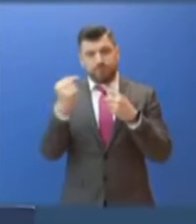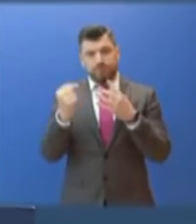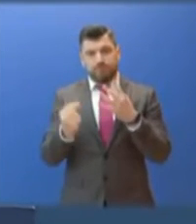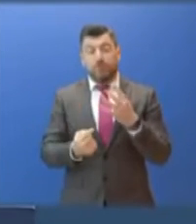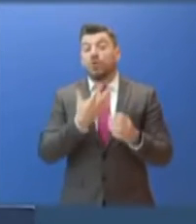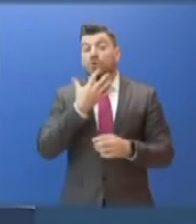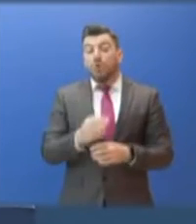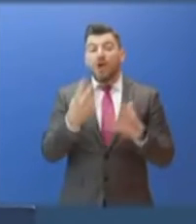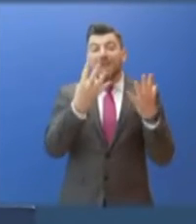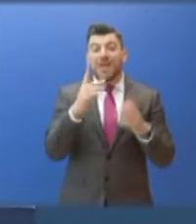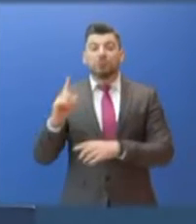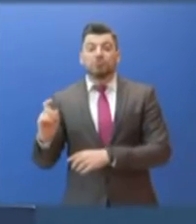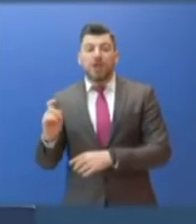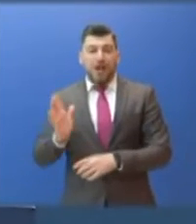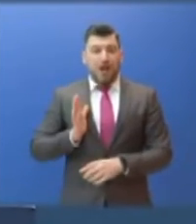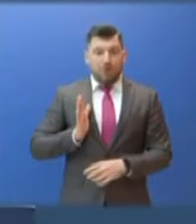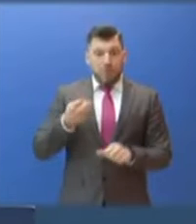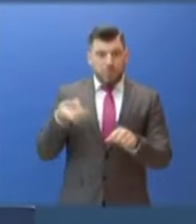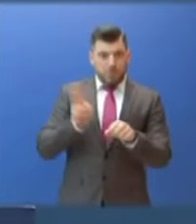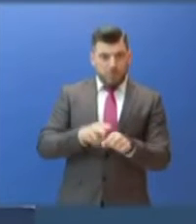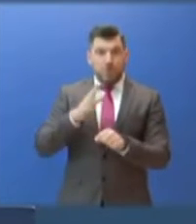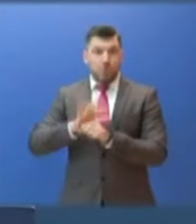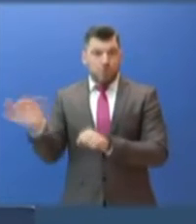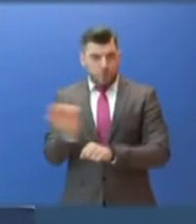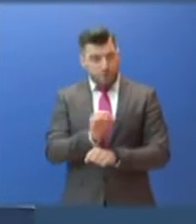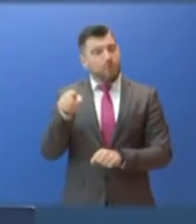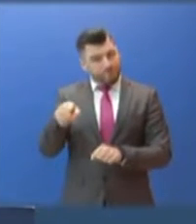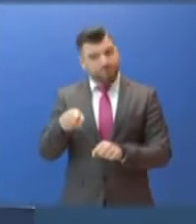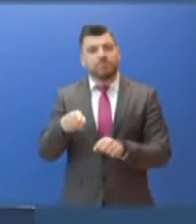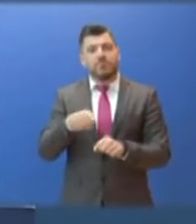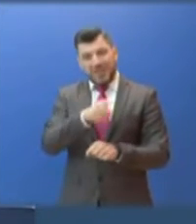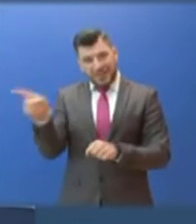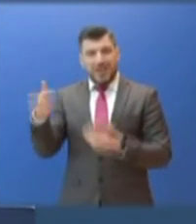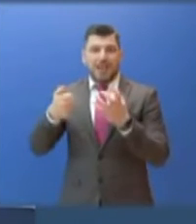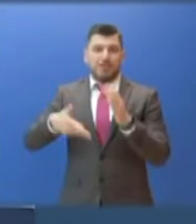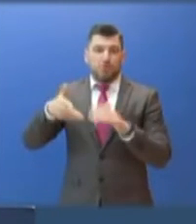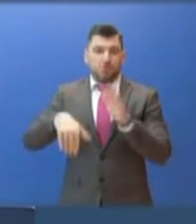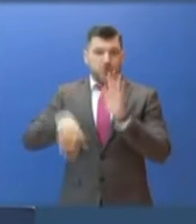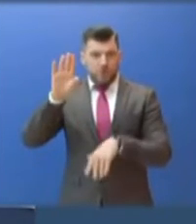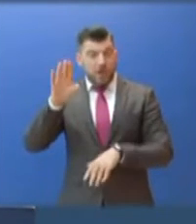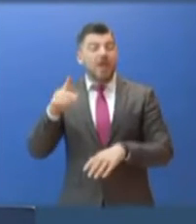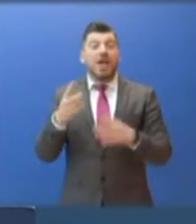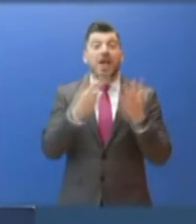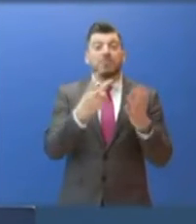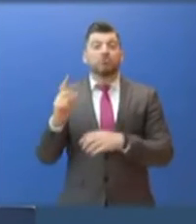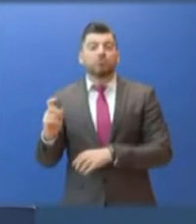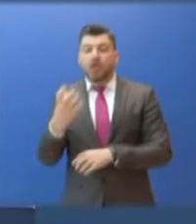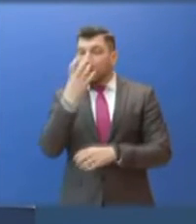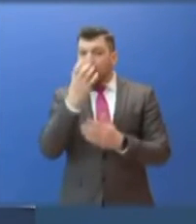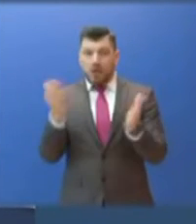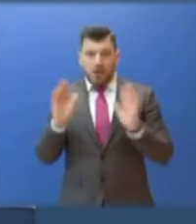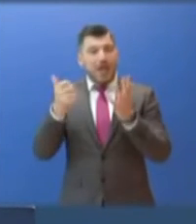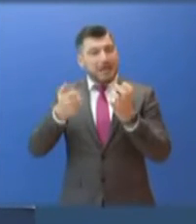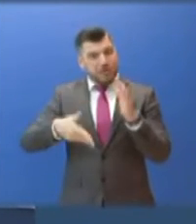διότι 9 στους 10 θανάτους από COVID αφορούν αυτήν την ηλικιακή ομάδα, 7 στους 10 διασωληνωμένους είναι πάνω από 60 ετών